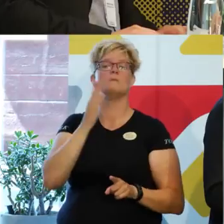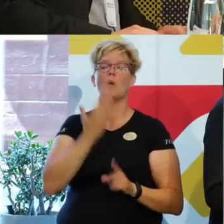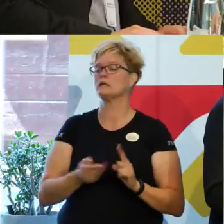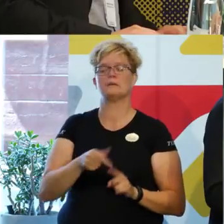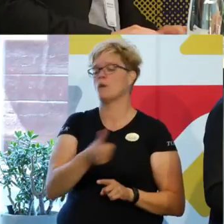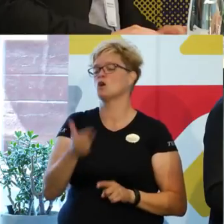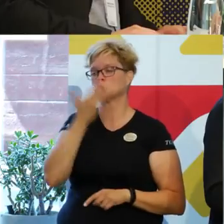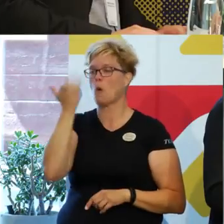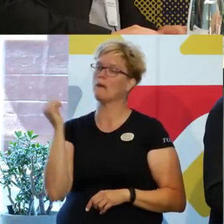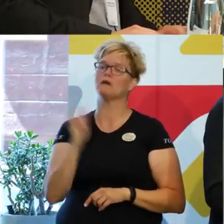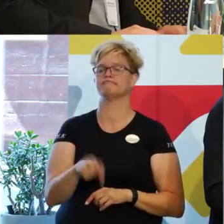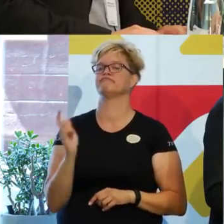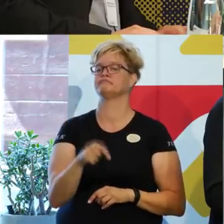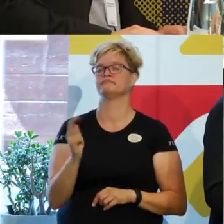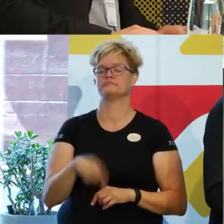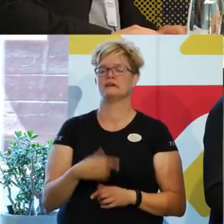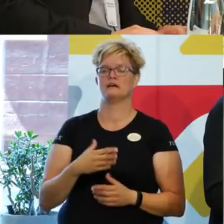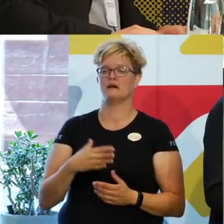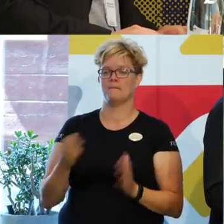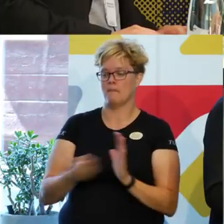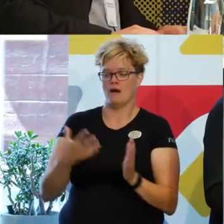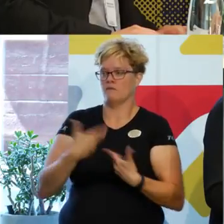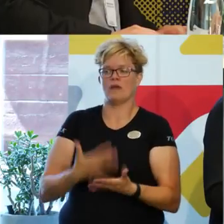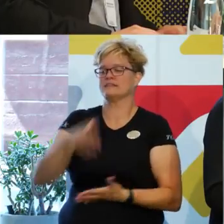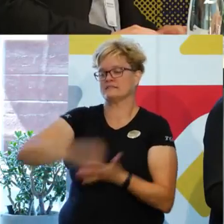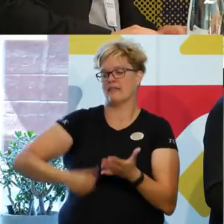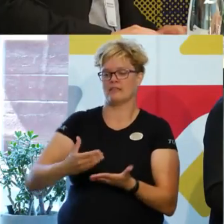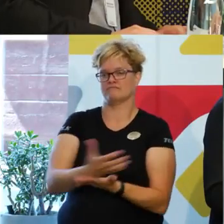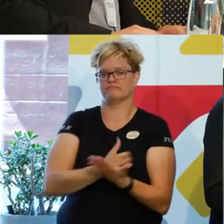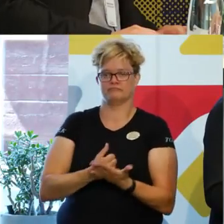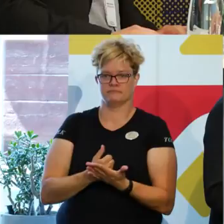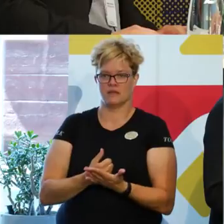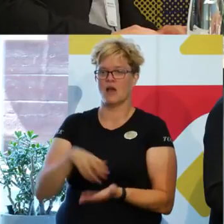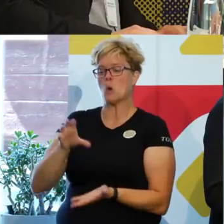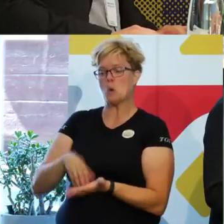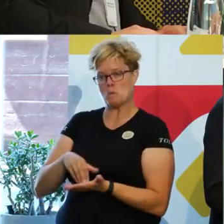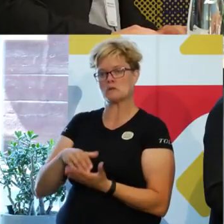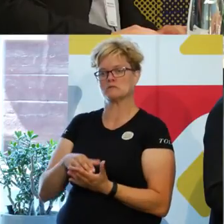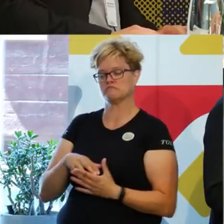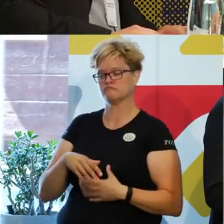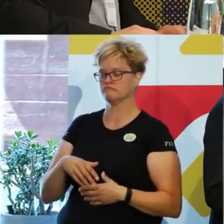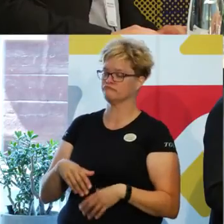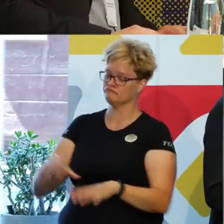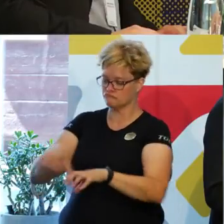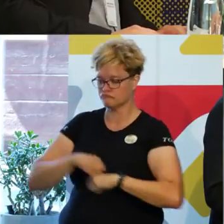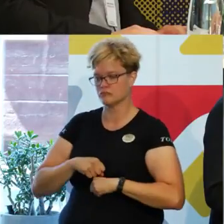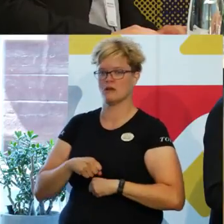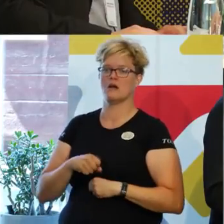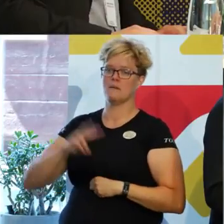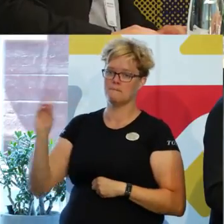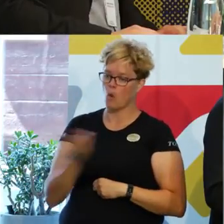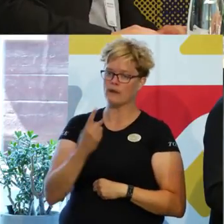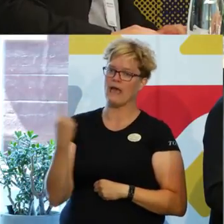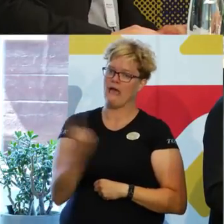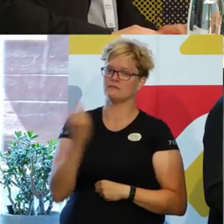sommarställande. Så det är inga skatteinkomster. Det är en kommun som har tagit ett stort ansvar vad det gäller att ta emot både